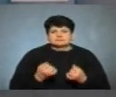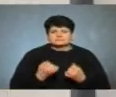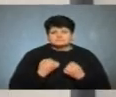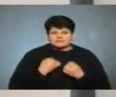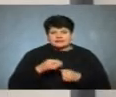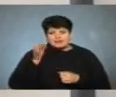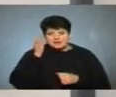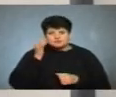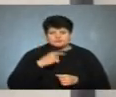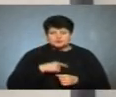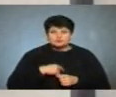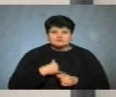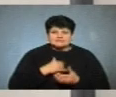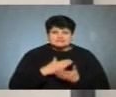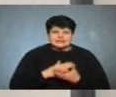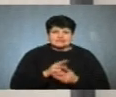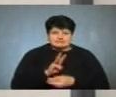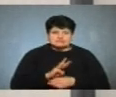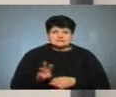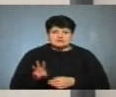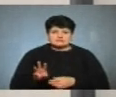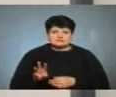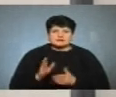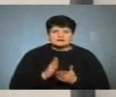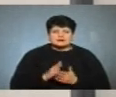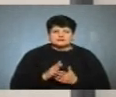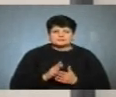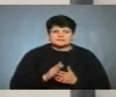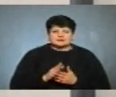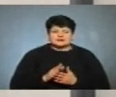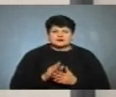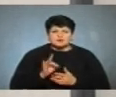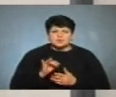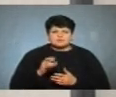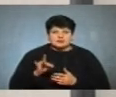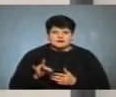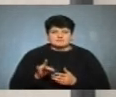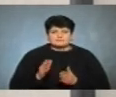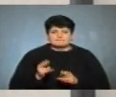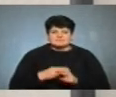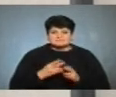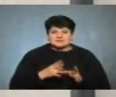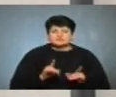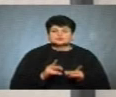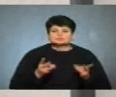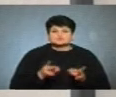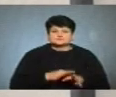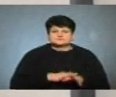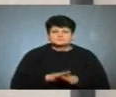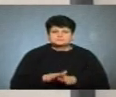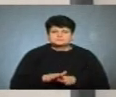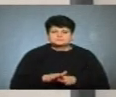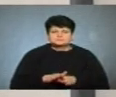нагадувати собі, вони є в нас на сайті. Є рубрика «Абетка безпеки», там можна побачити все, чого потрібно дотримуватись.